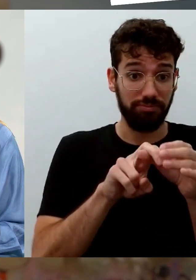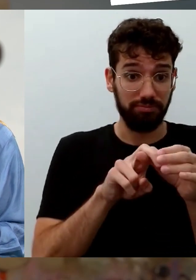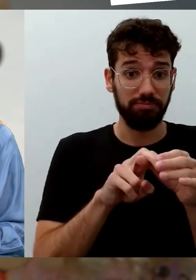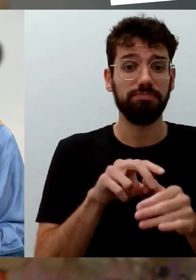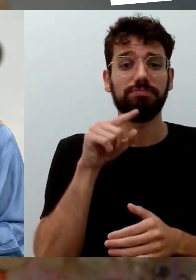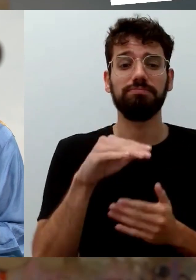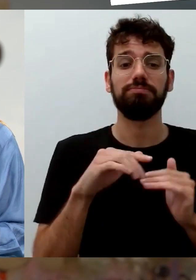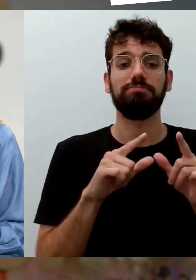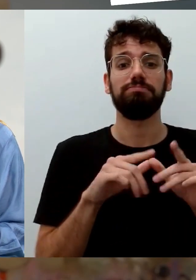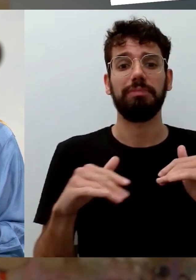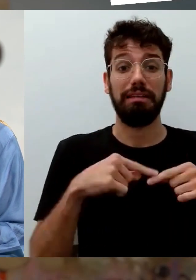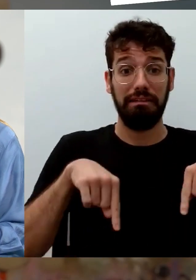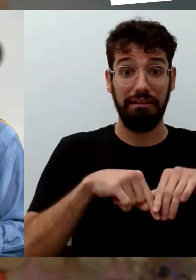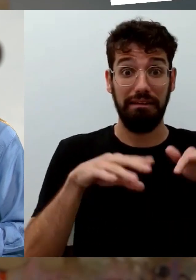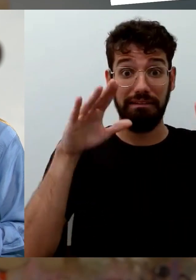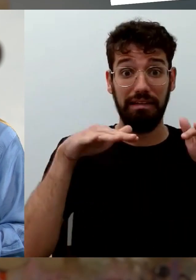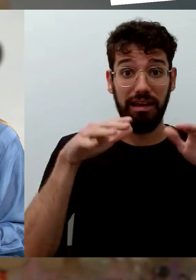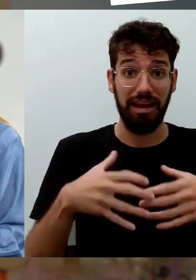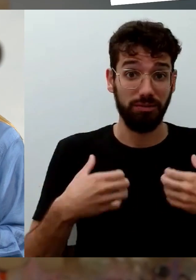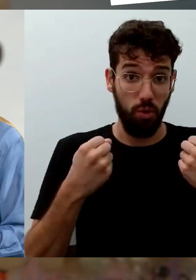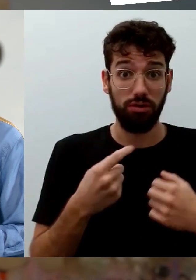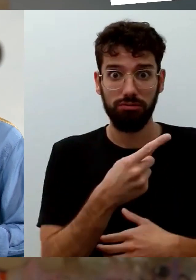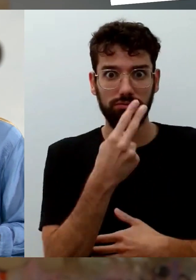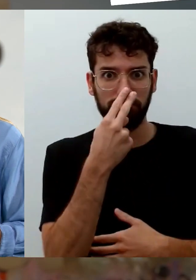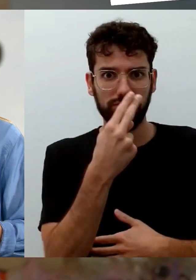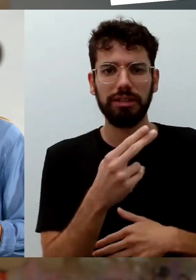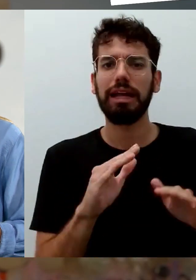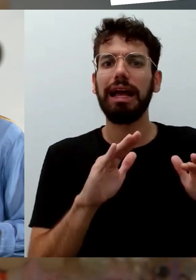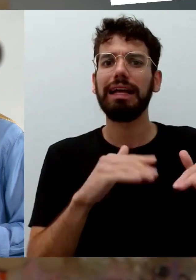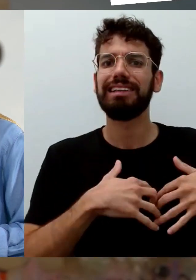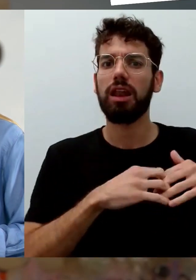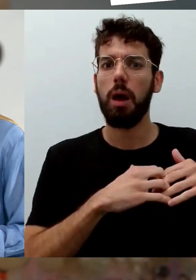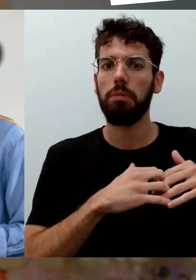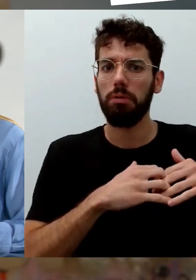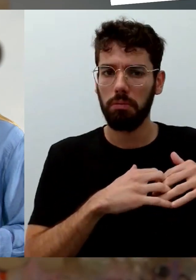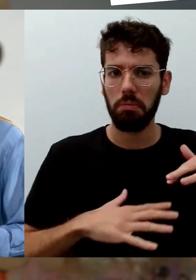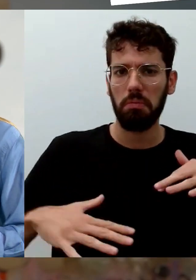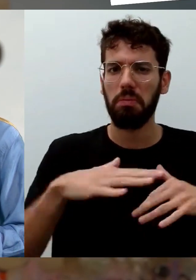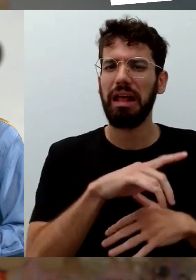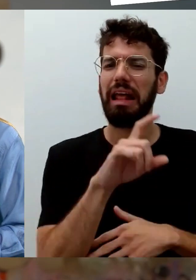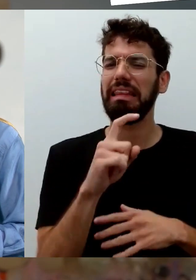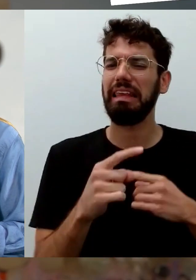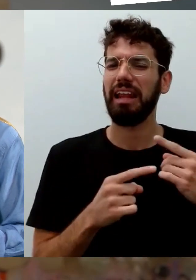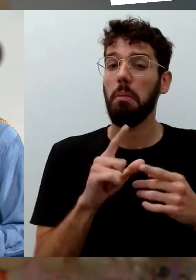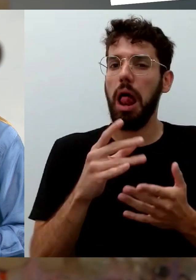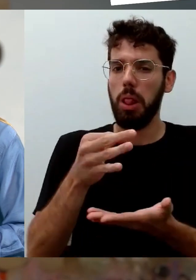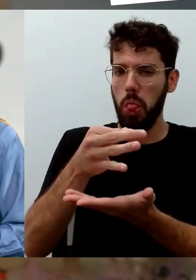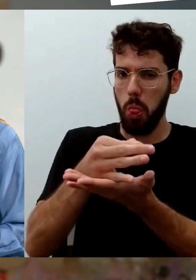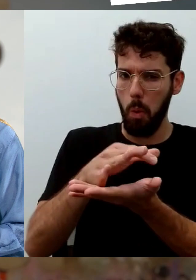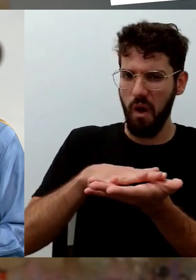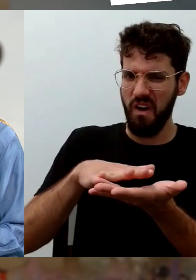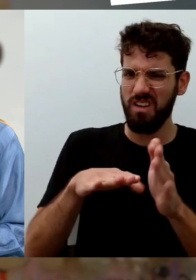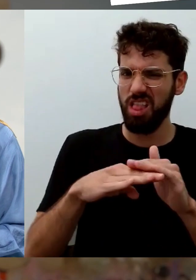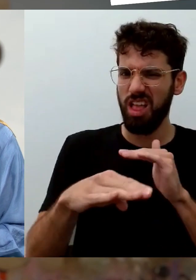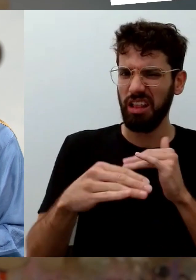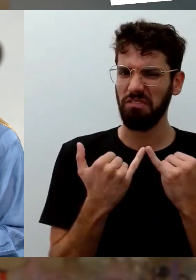Angebot. Hier berichten nämlich zwei Startups, wie man die Digitalisierung auch im ländlichen Raum voranbringen und wie das mit der Digitalisierung im